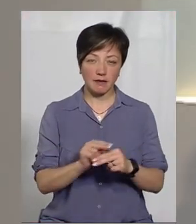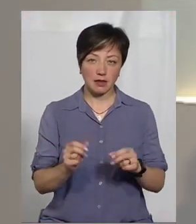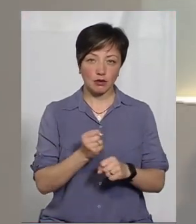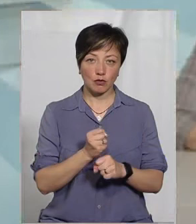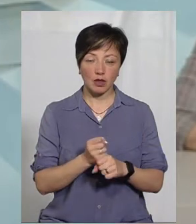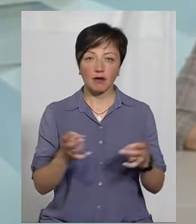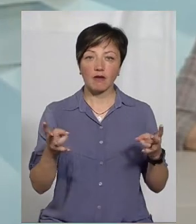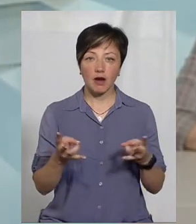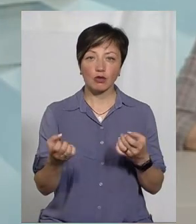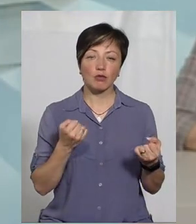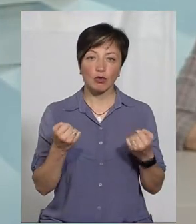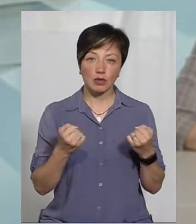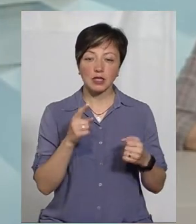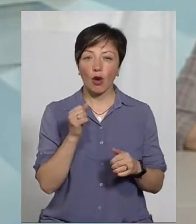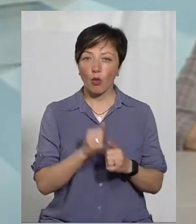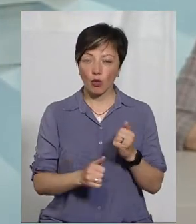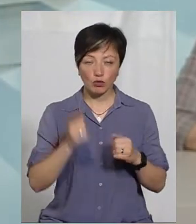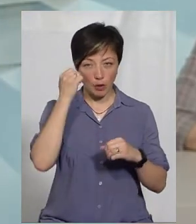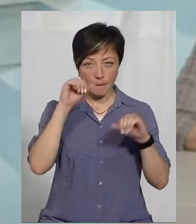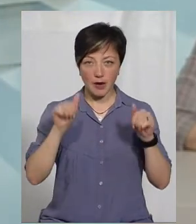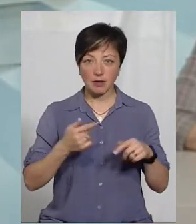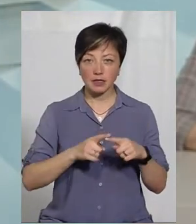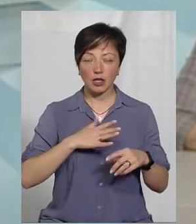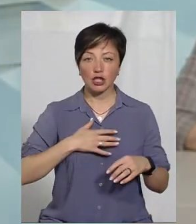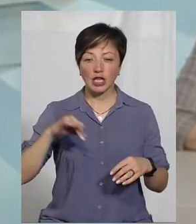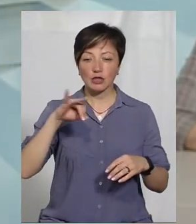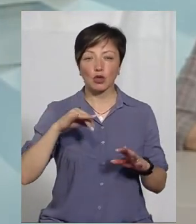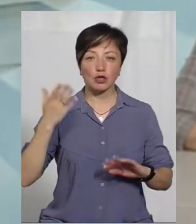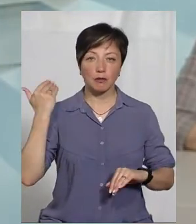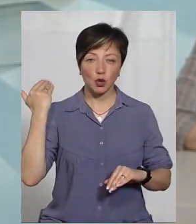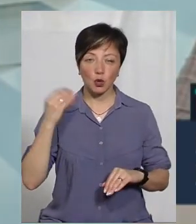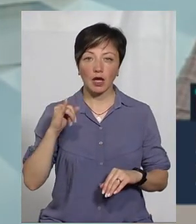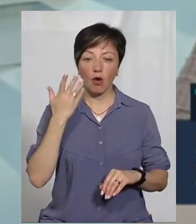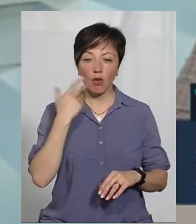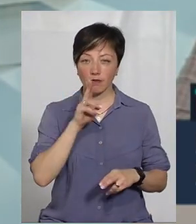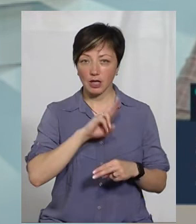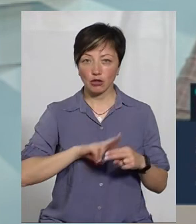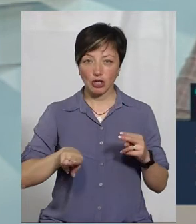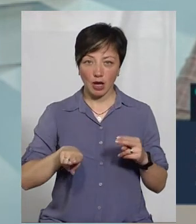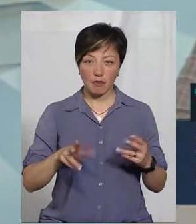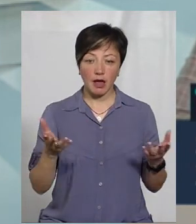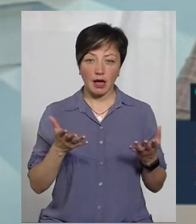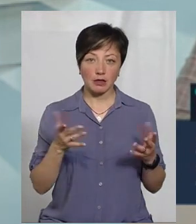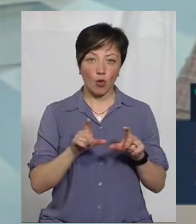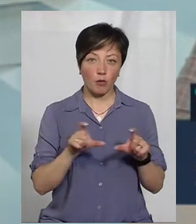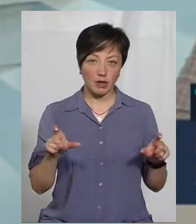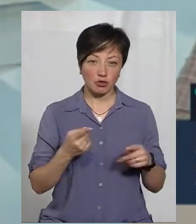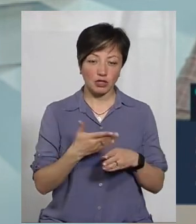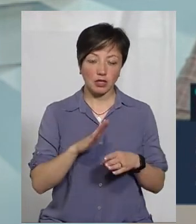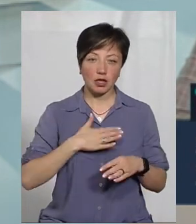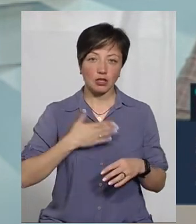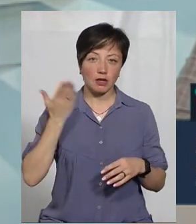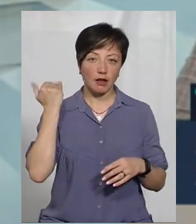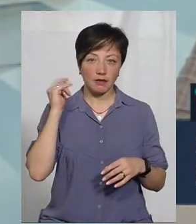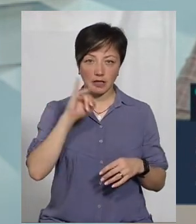робіт. Варто боротися за кожну пам'ятку, тому що це наше історичне минуле, і коли ми втрачаємо якийсь з об'єктів, це частинка